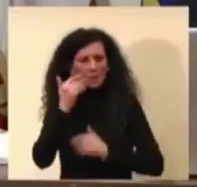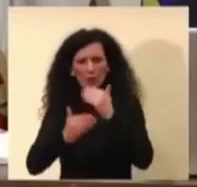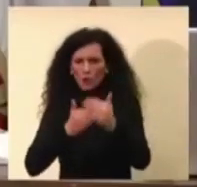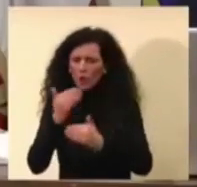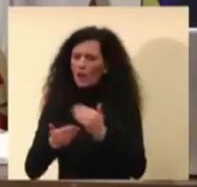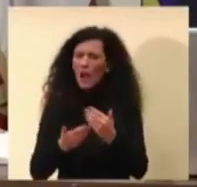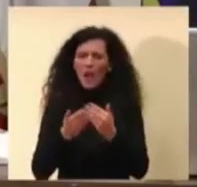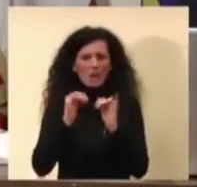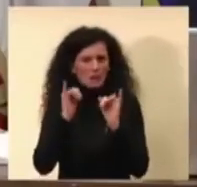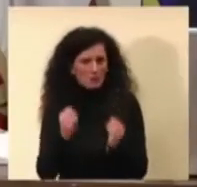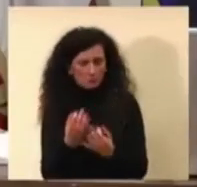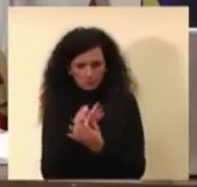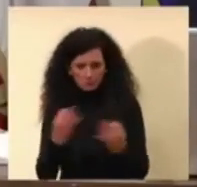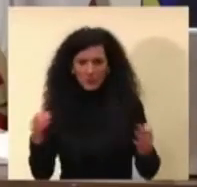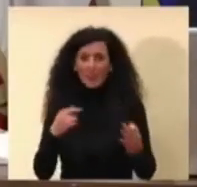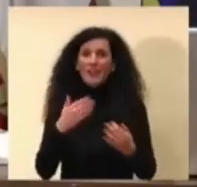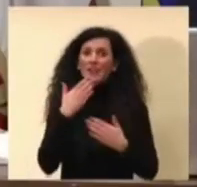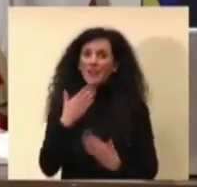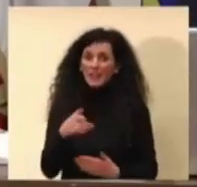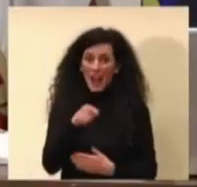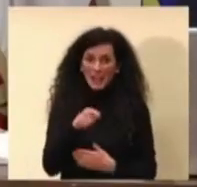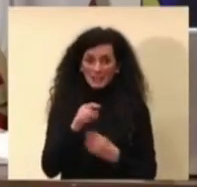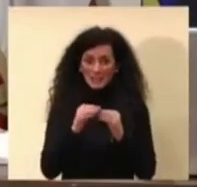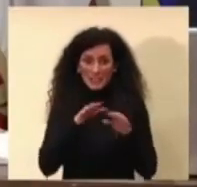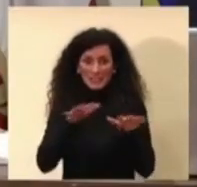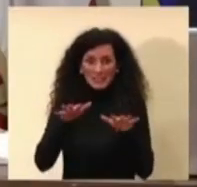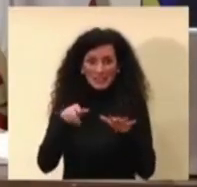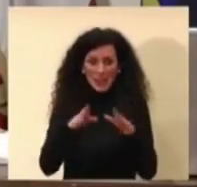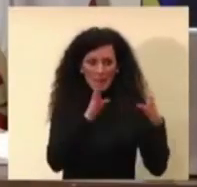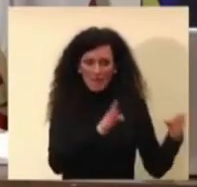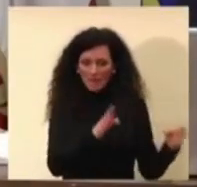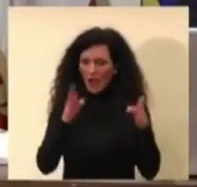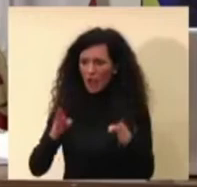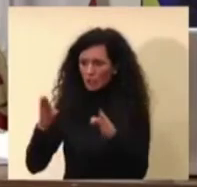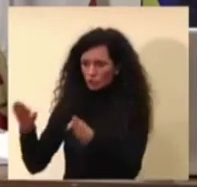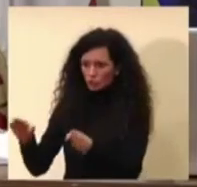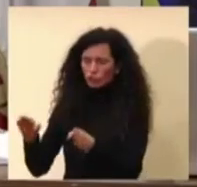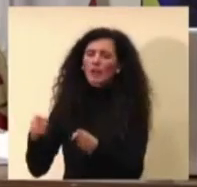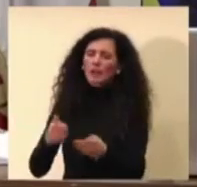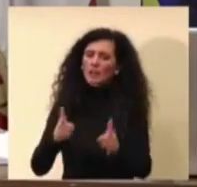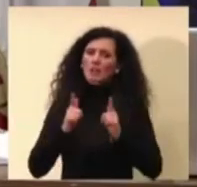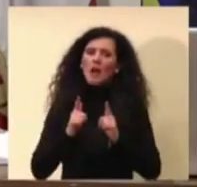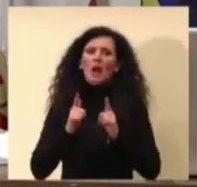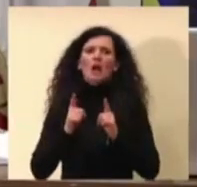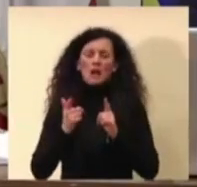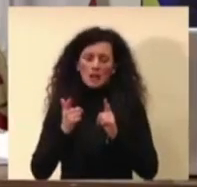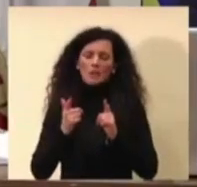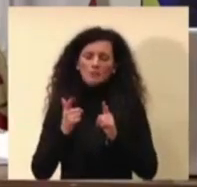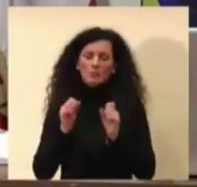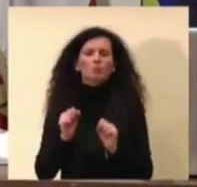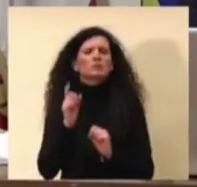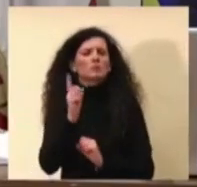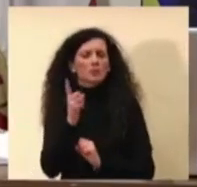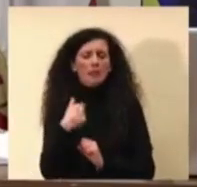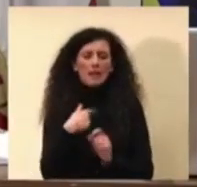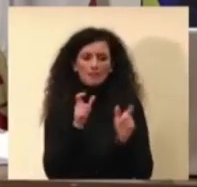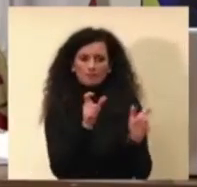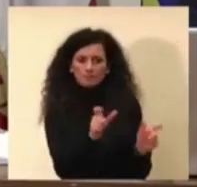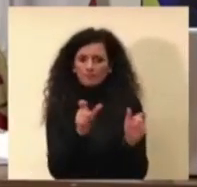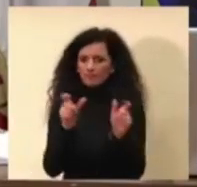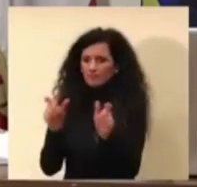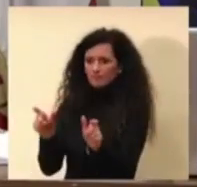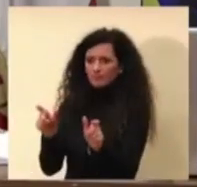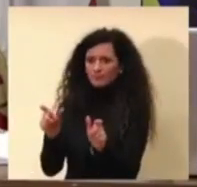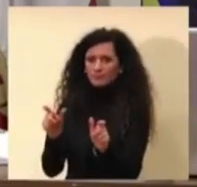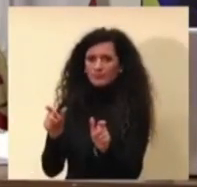permesso in qualche misura di contenere l'epidemia. Siamo scesi, siamo arrivati a un